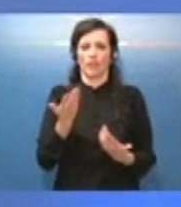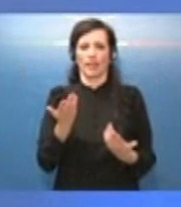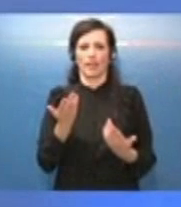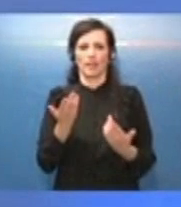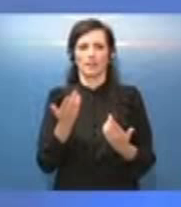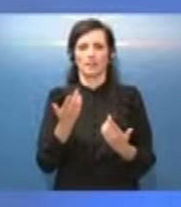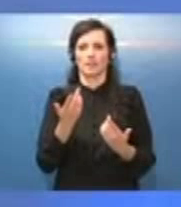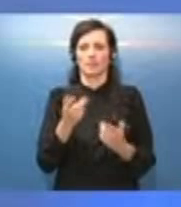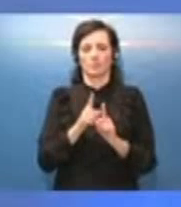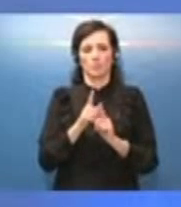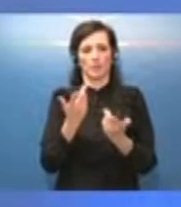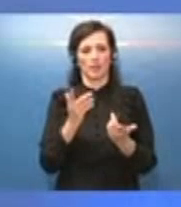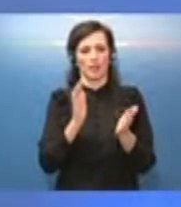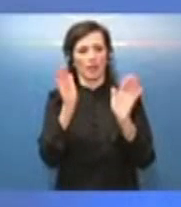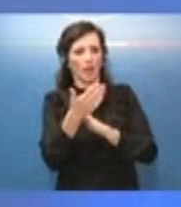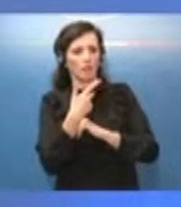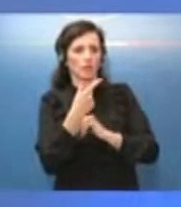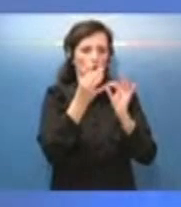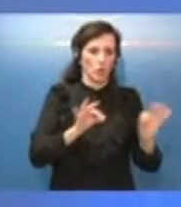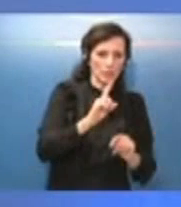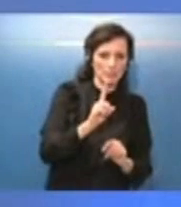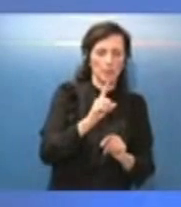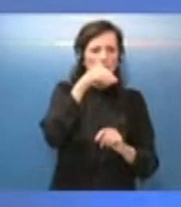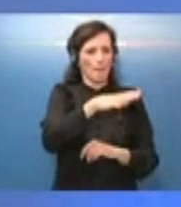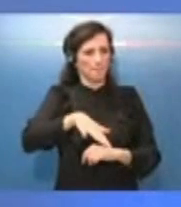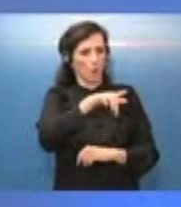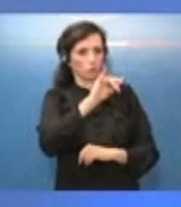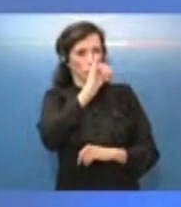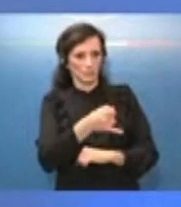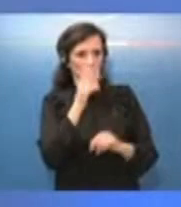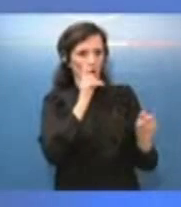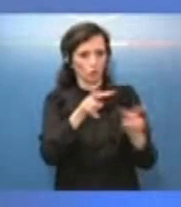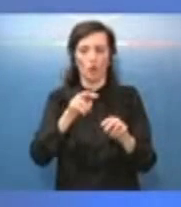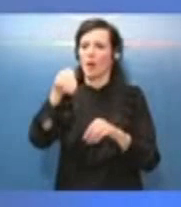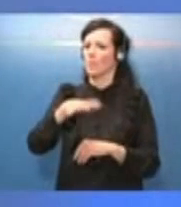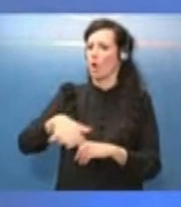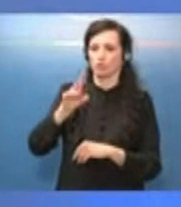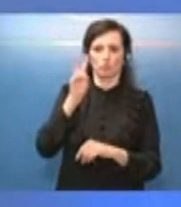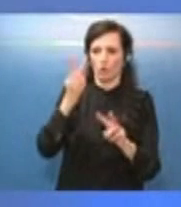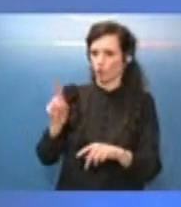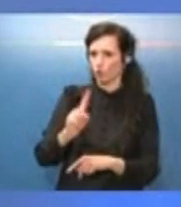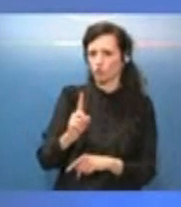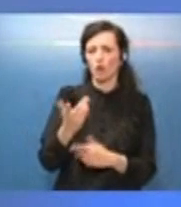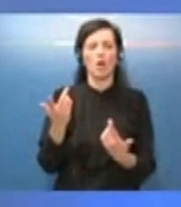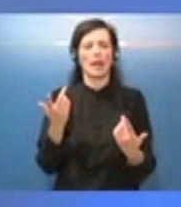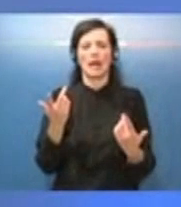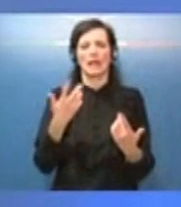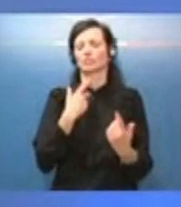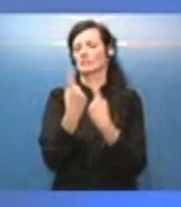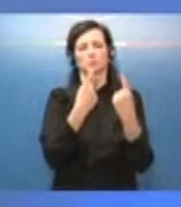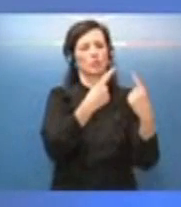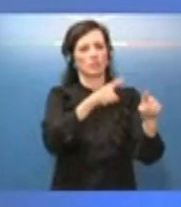non rispetto dei controlli in alcuni posti, quindi occorre assolutamente che questo venga